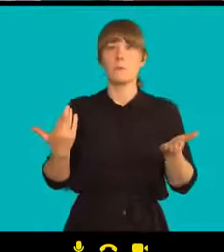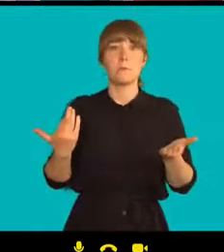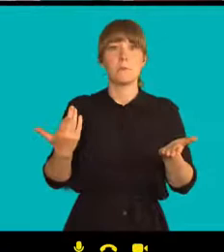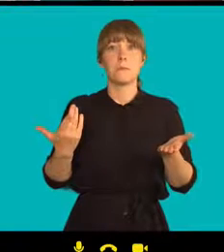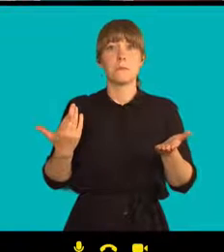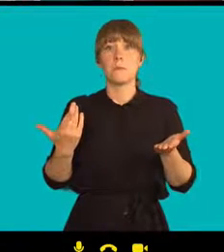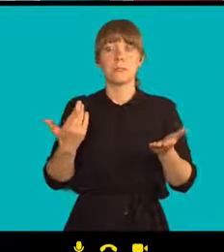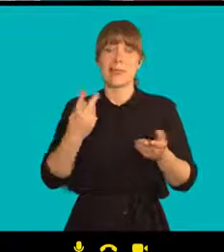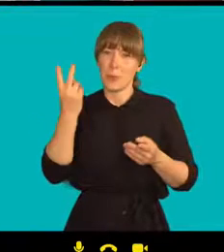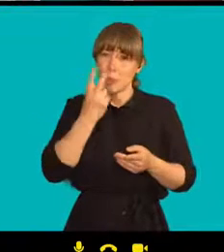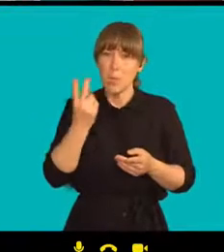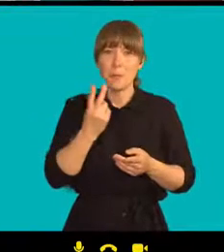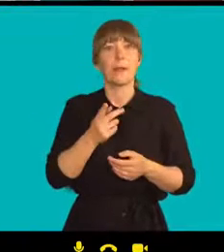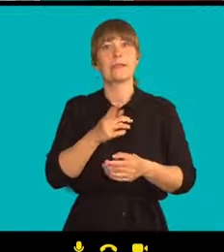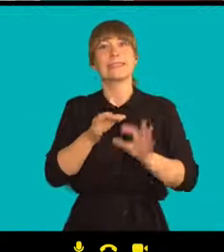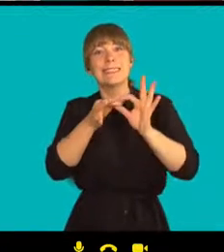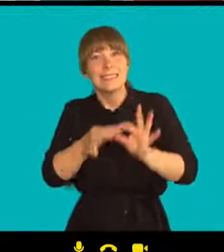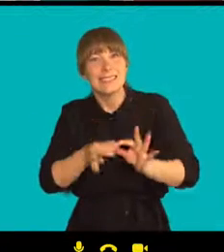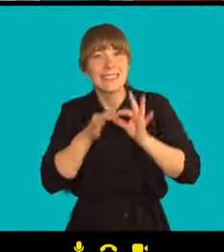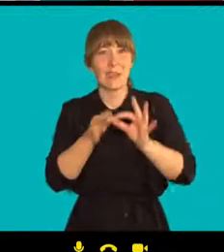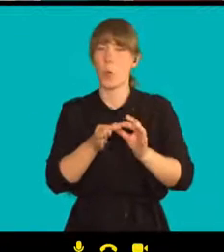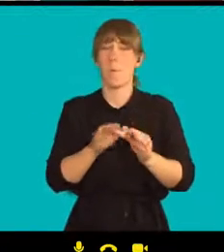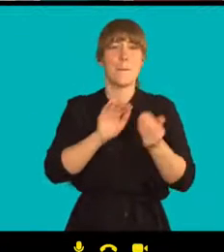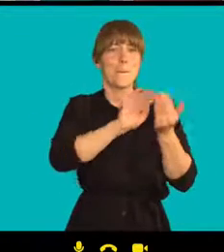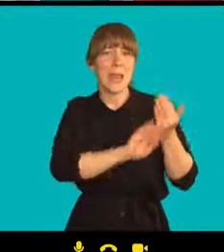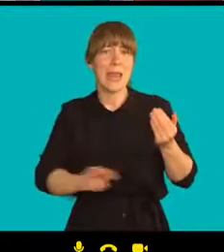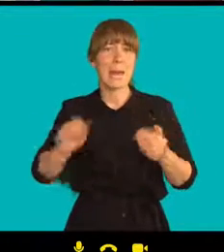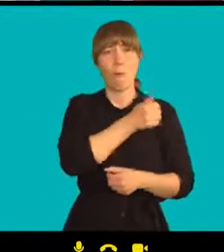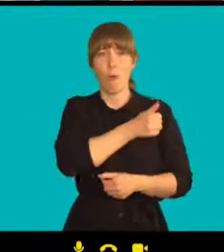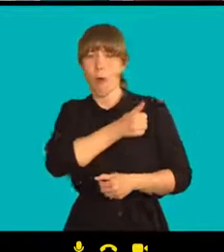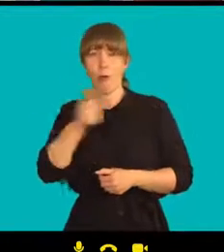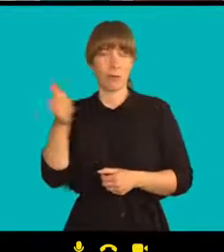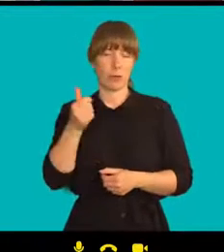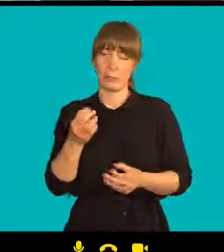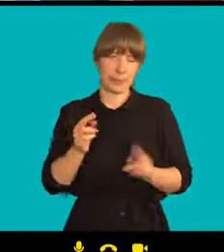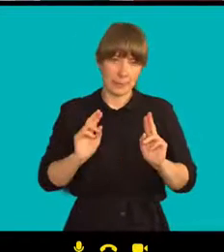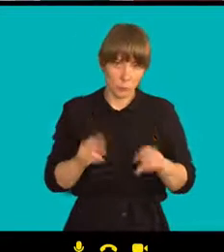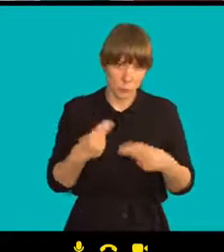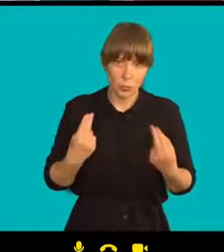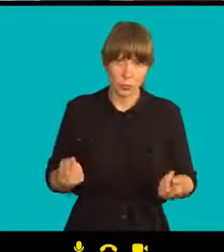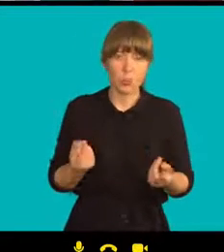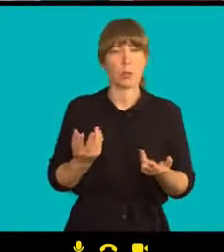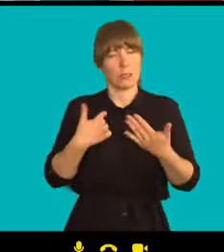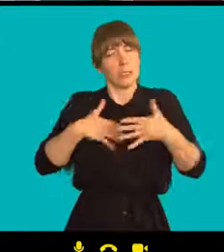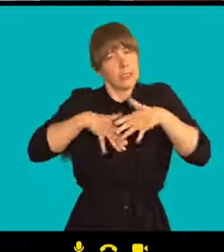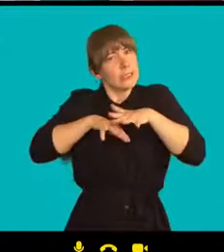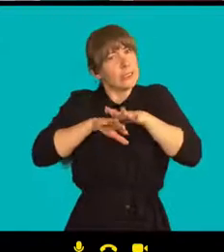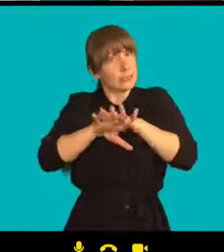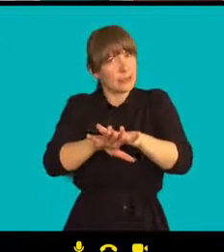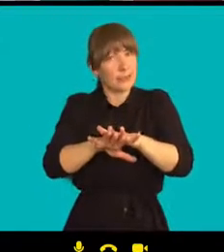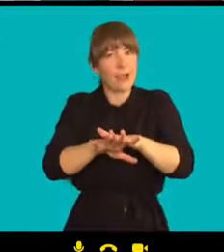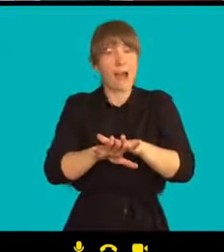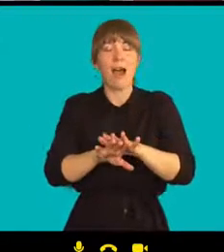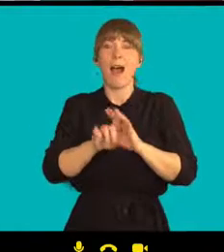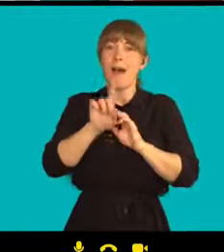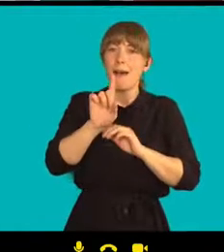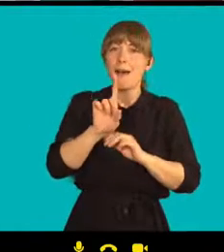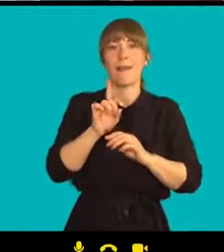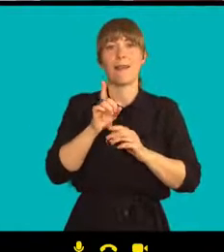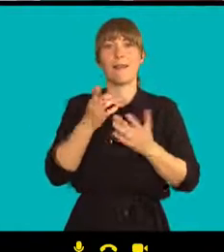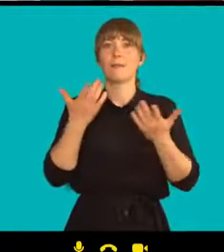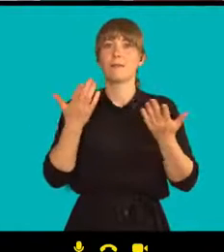Nebylo samozřejmě možné být úplně stranou v takové situaci, ale tato možnost